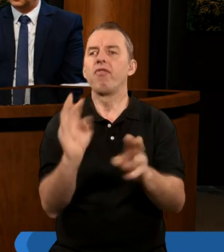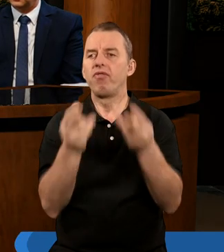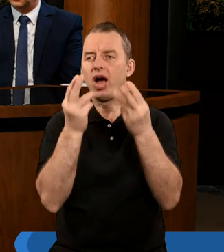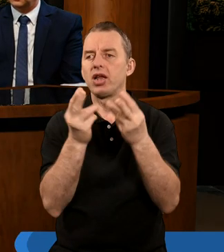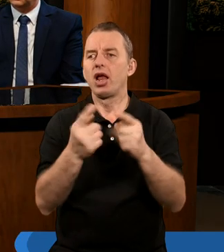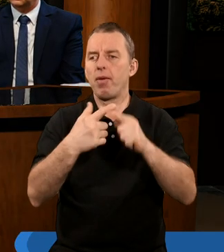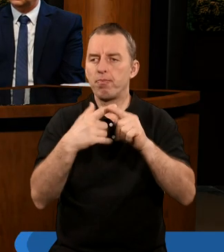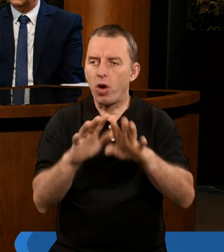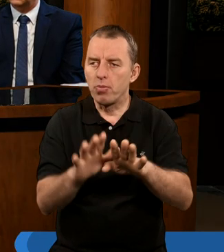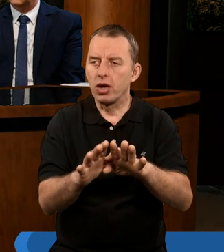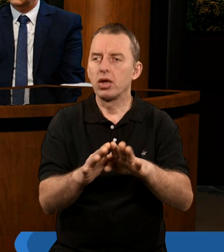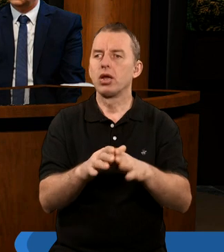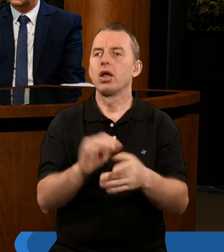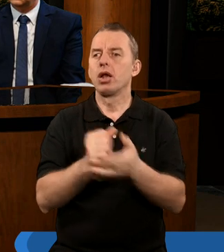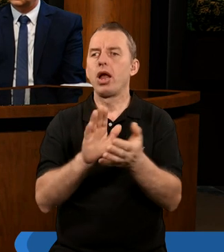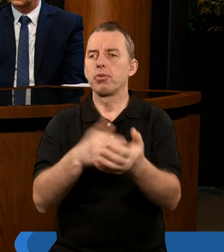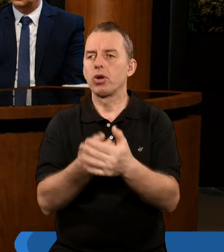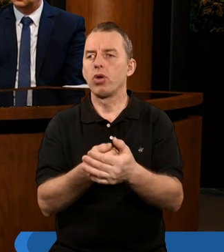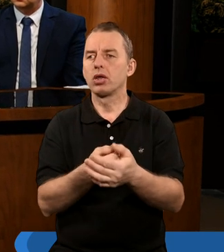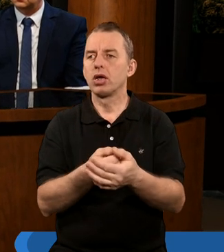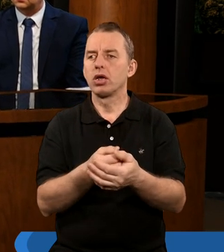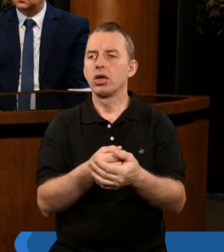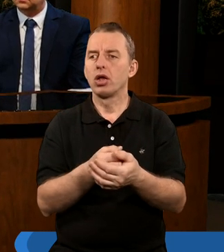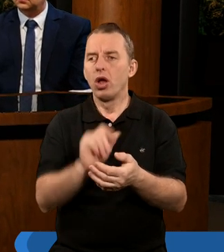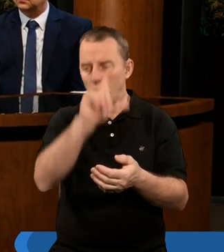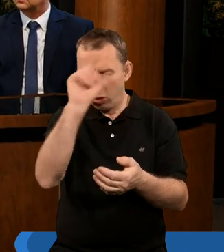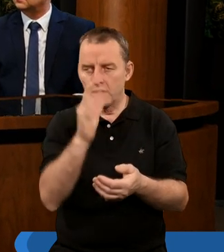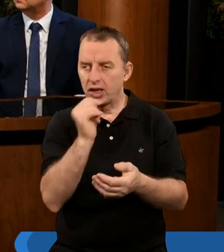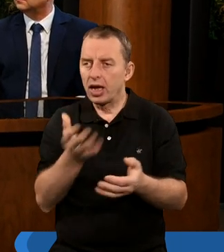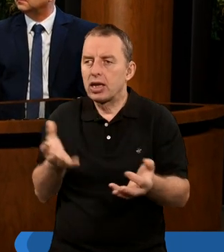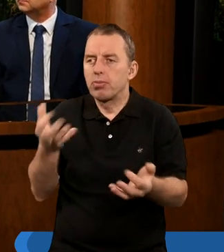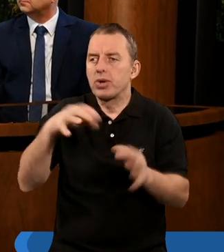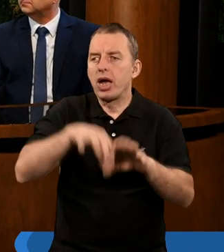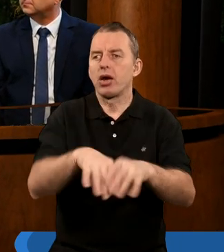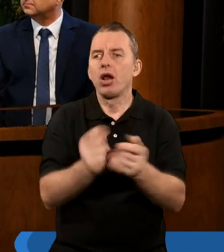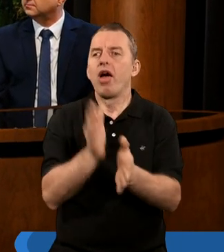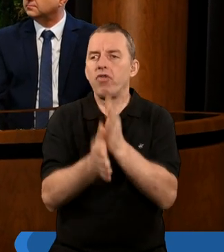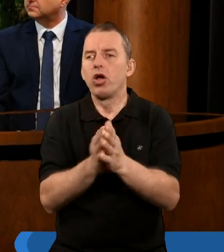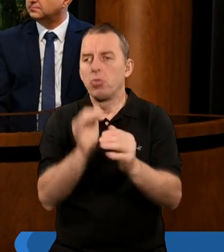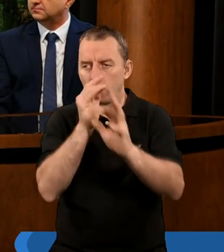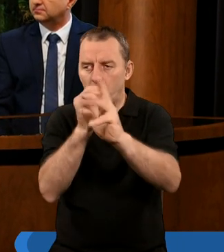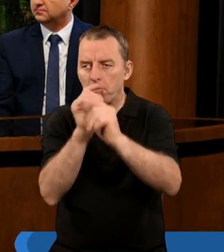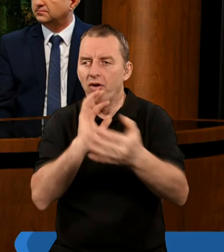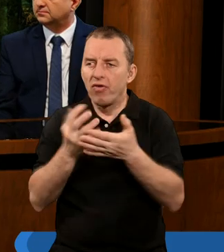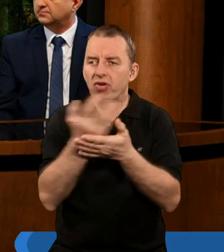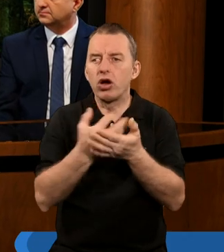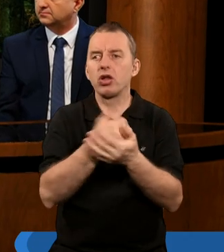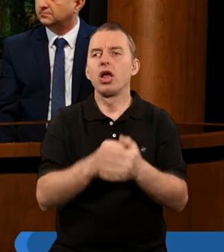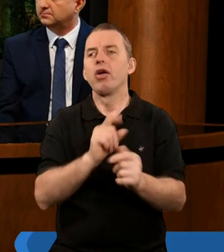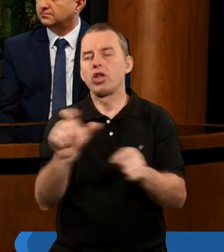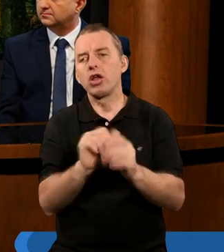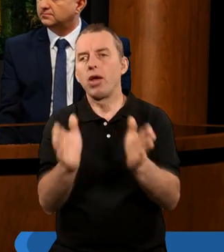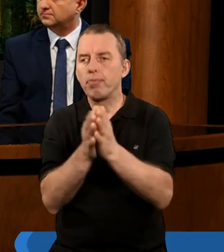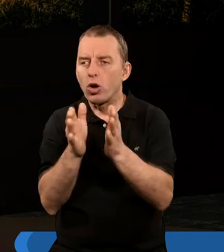ważnych momentach. Kiedy na przykład Lud Izraelski zbierał się tak na wojnę, to trąby były wykorzystywane także w